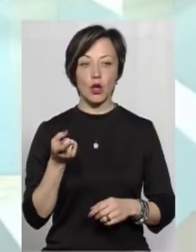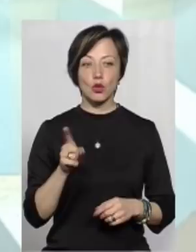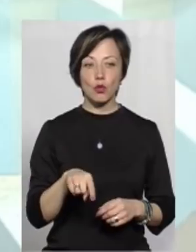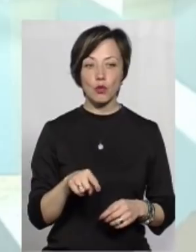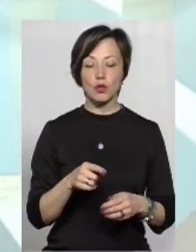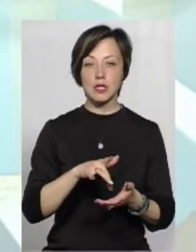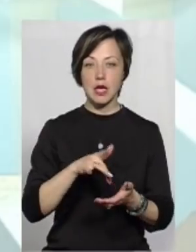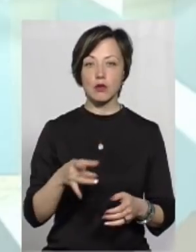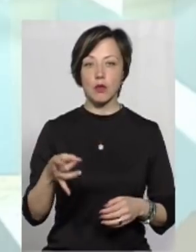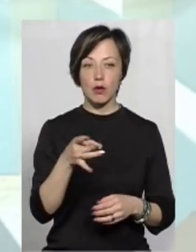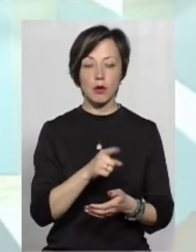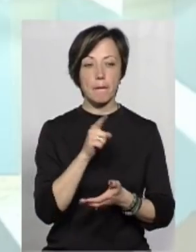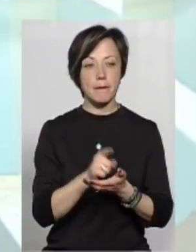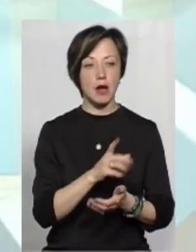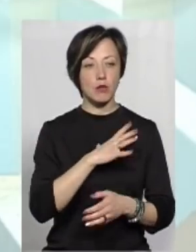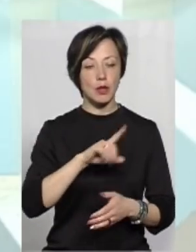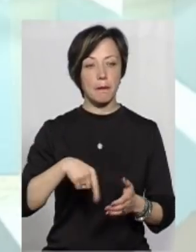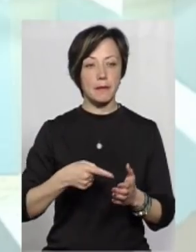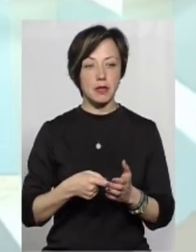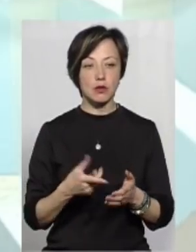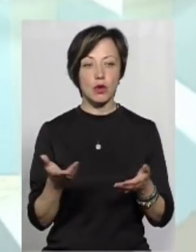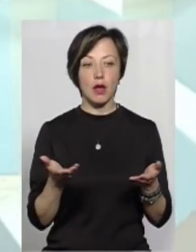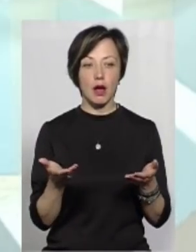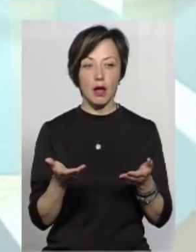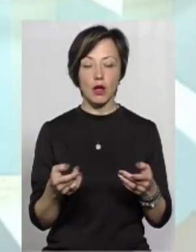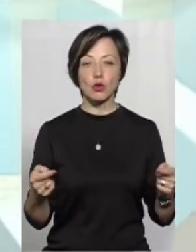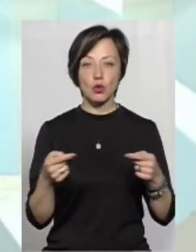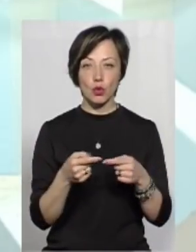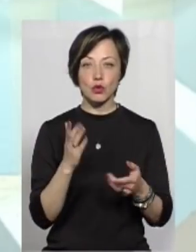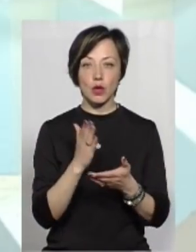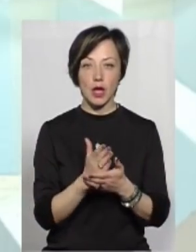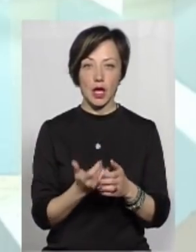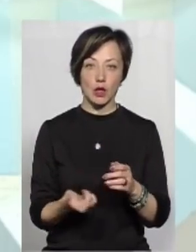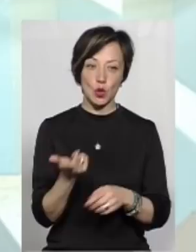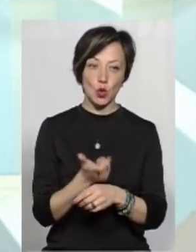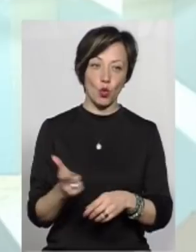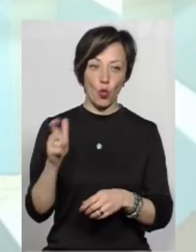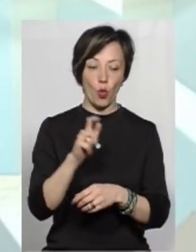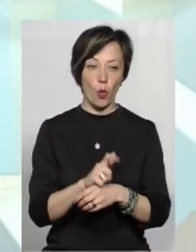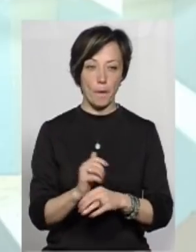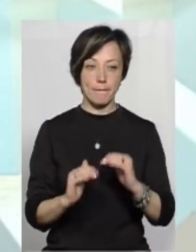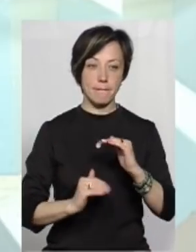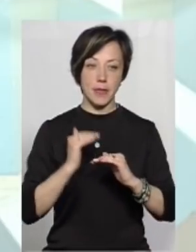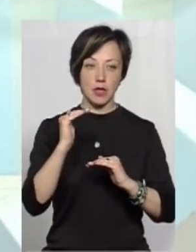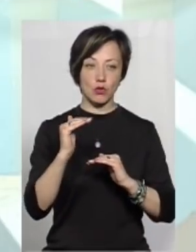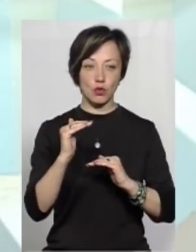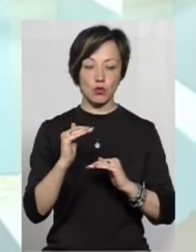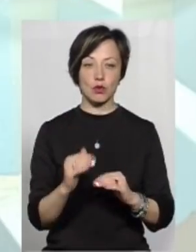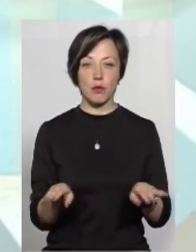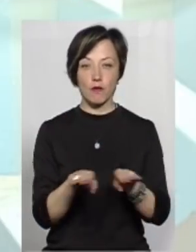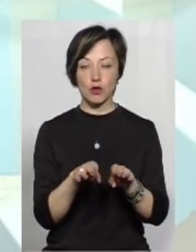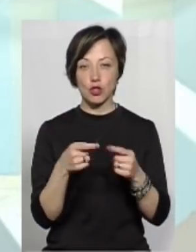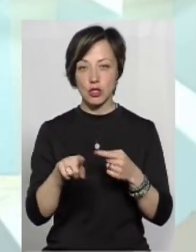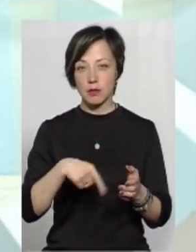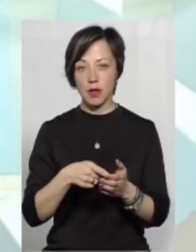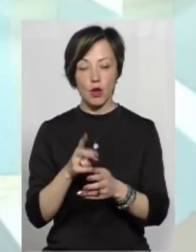центром району має бути місто, яке точно є домінуючим по відношенню до інших міст, і